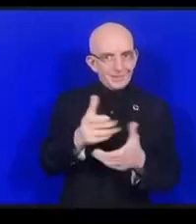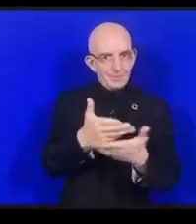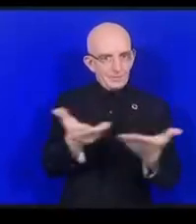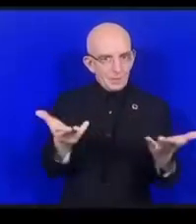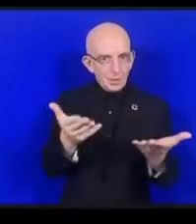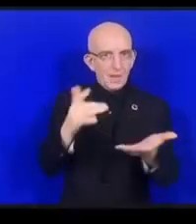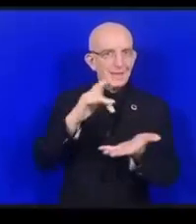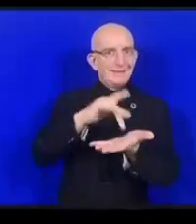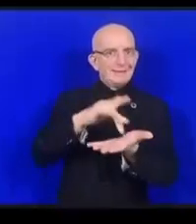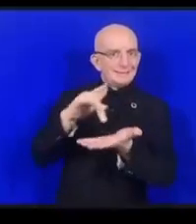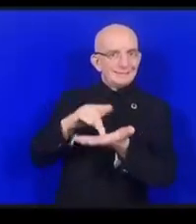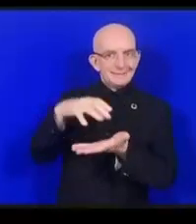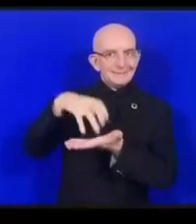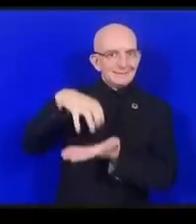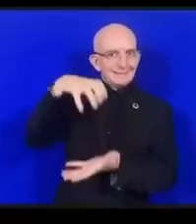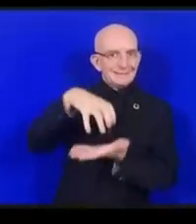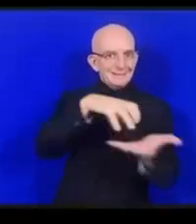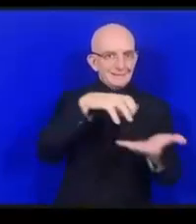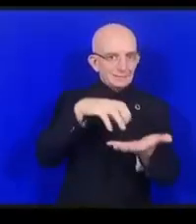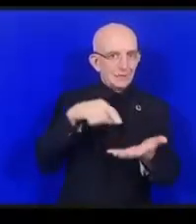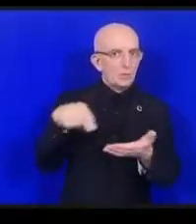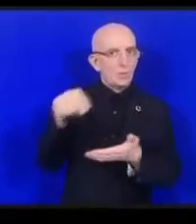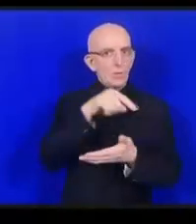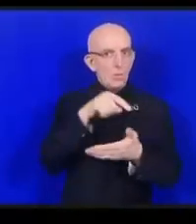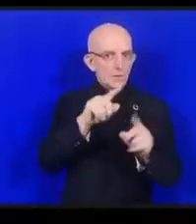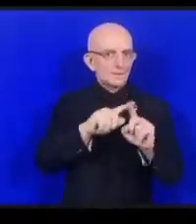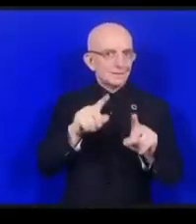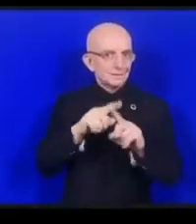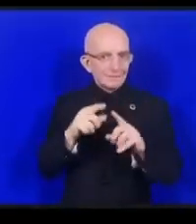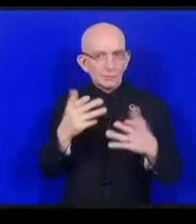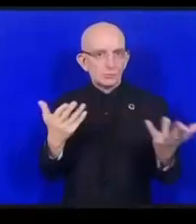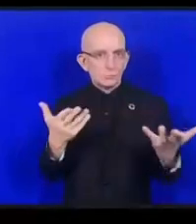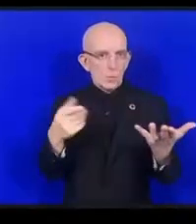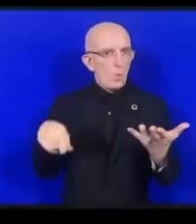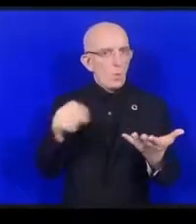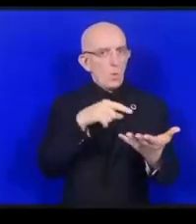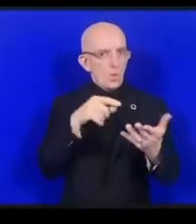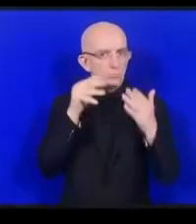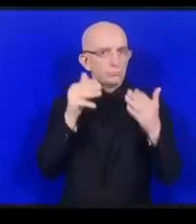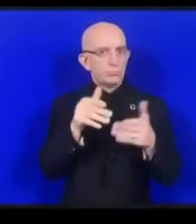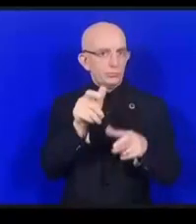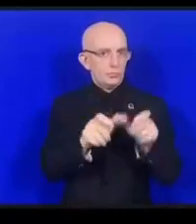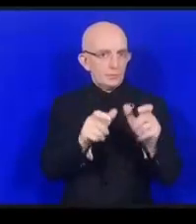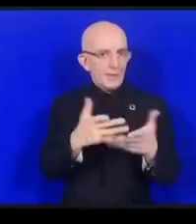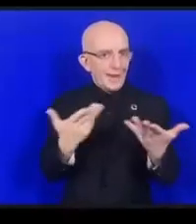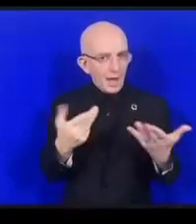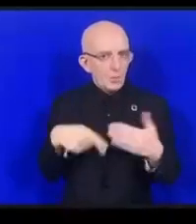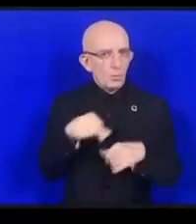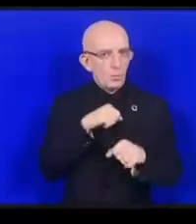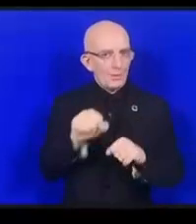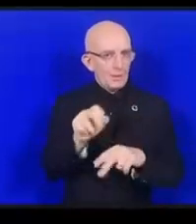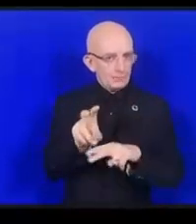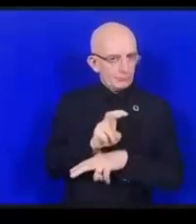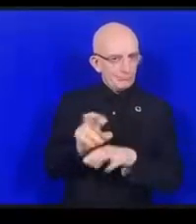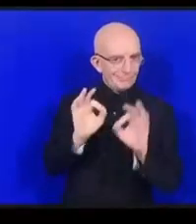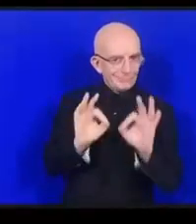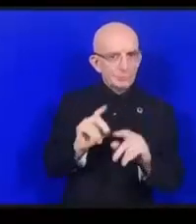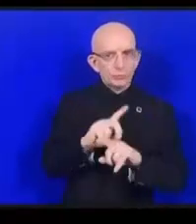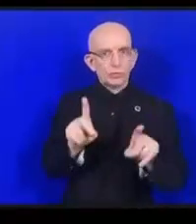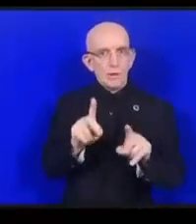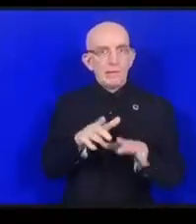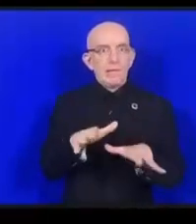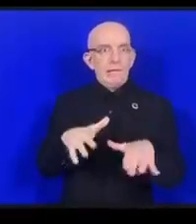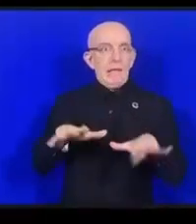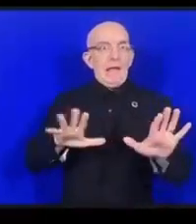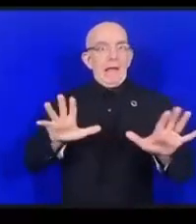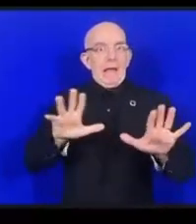で危険にならないそして恩恵が続くようにしたらどうしたらいいのかそれからアクセスをどうコントロールしたらいいのか悪いア